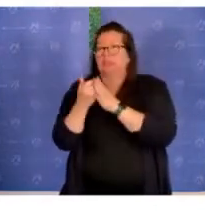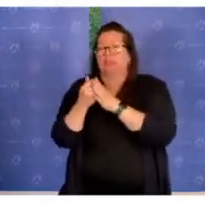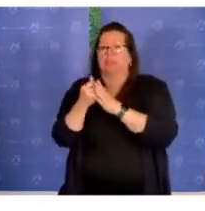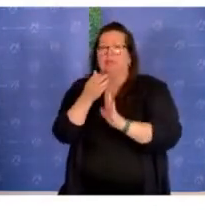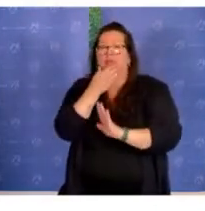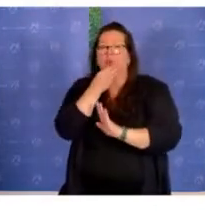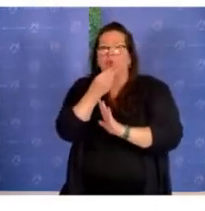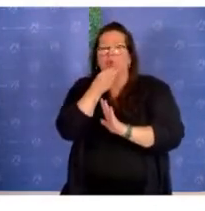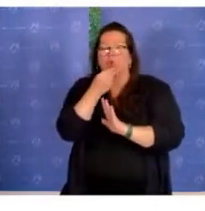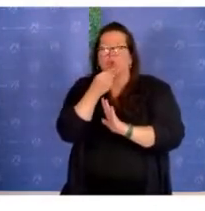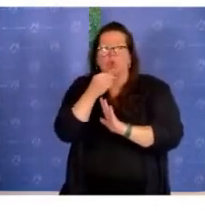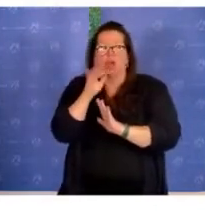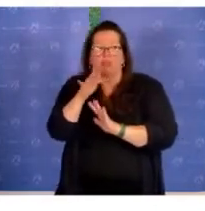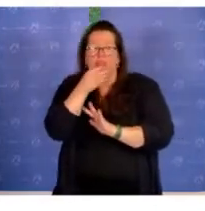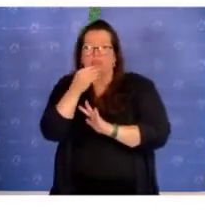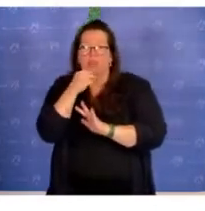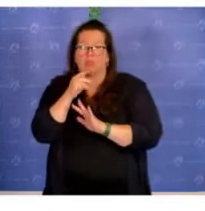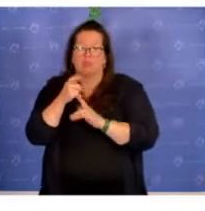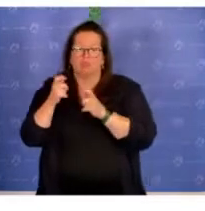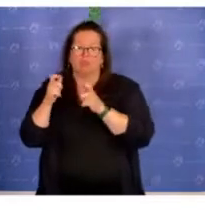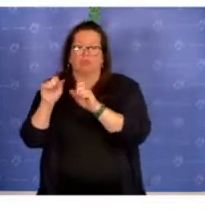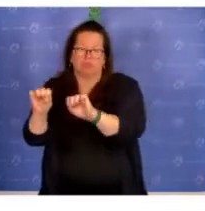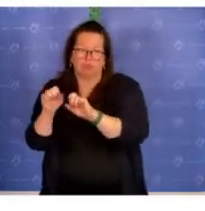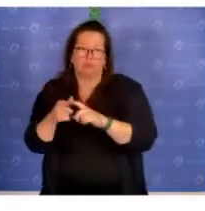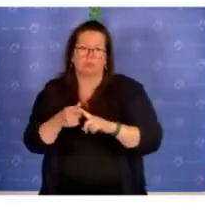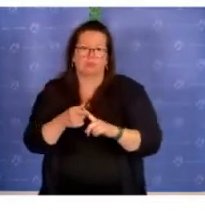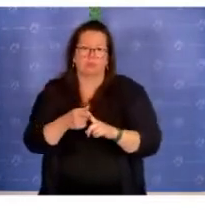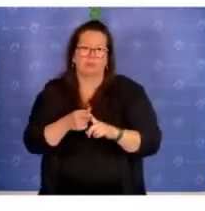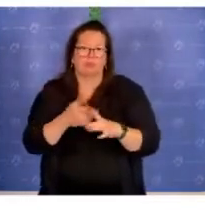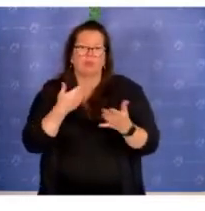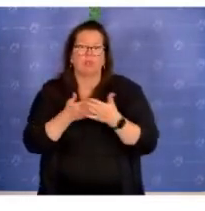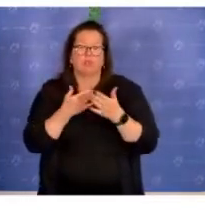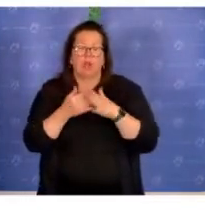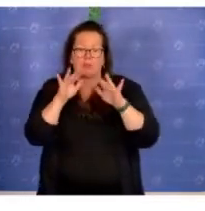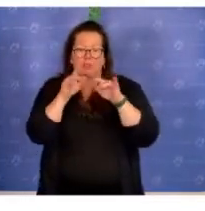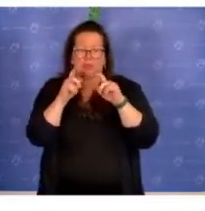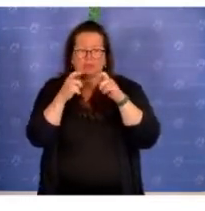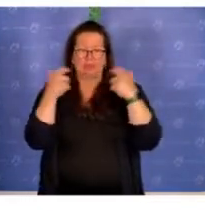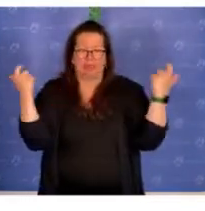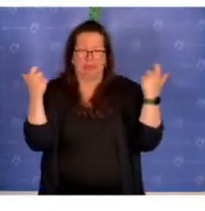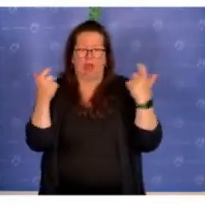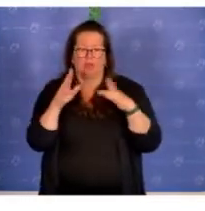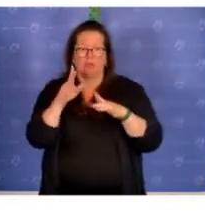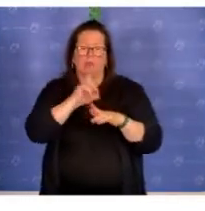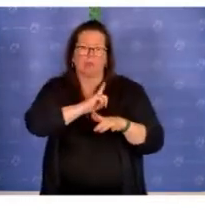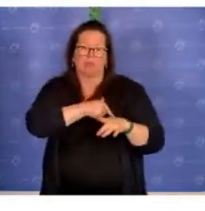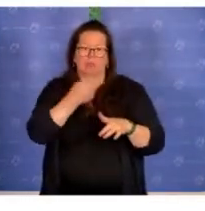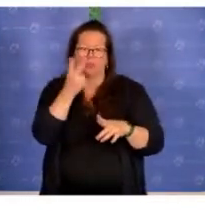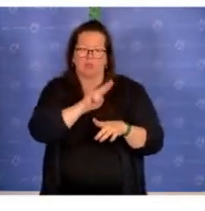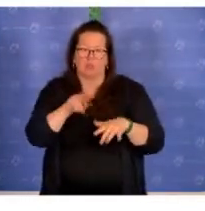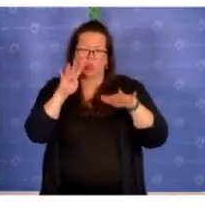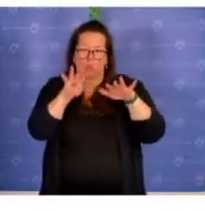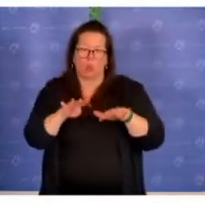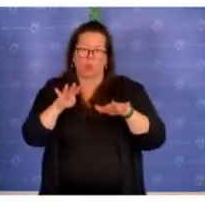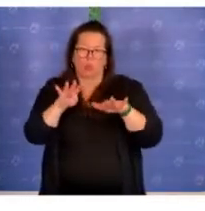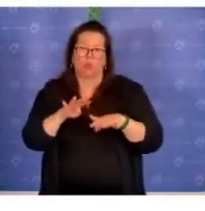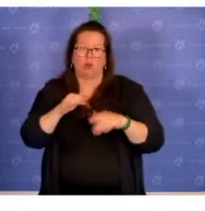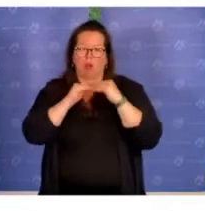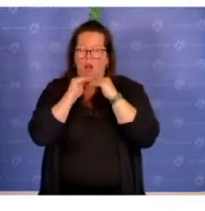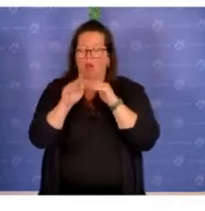Leben in Berlin schützen. Auf Grundlage dessen hat der Senat im März 2019 ein